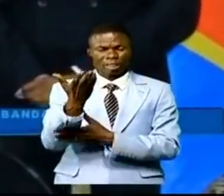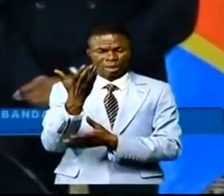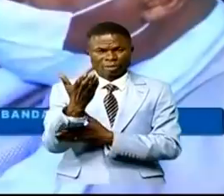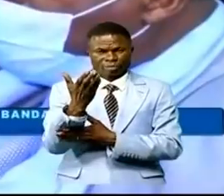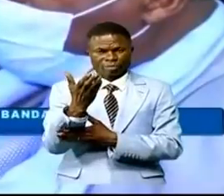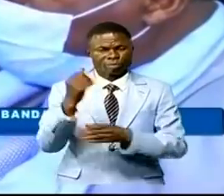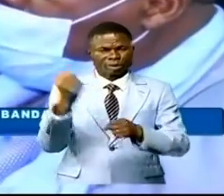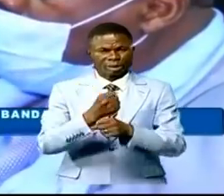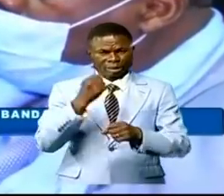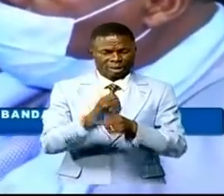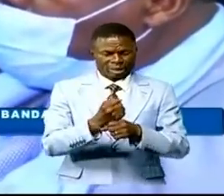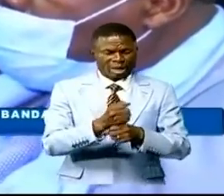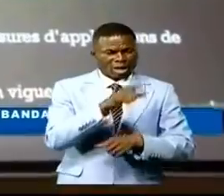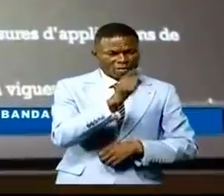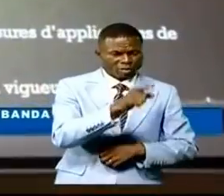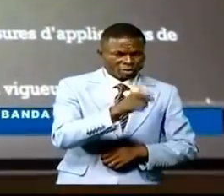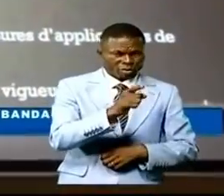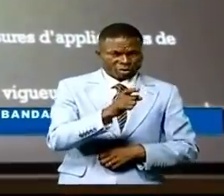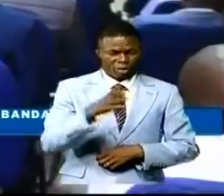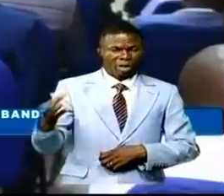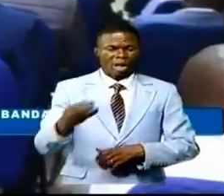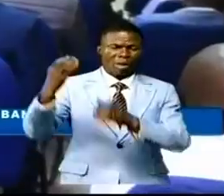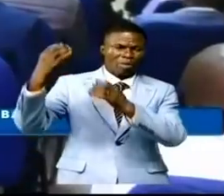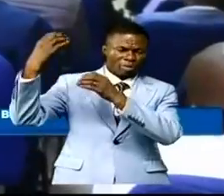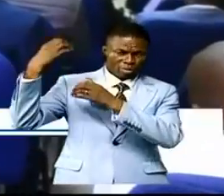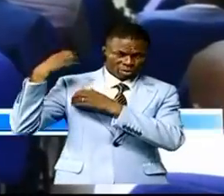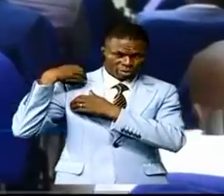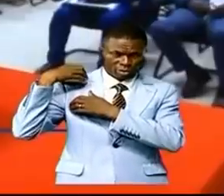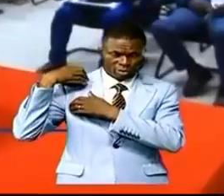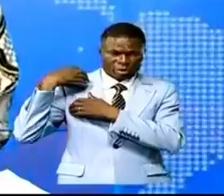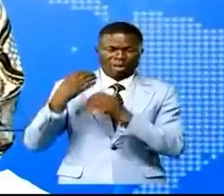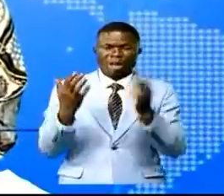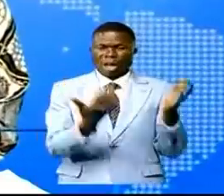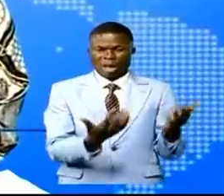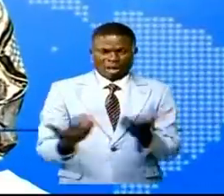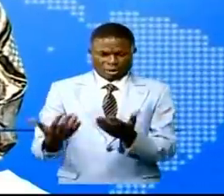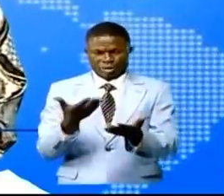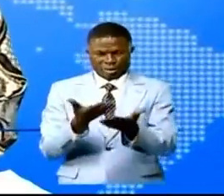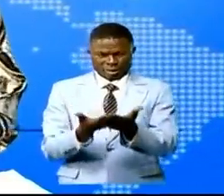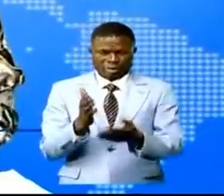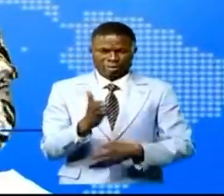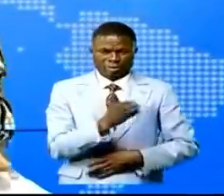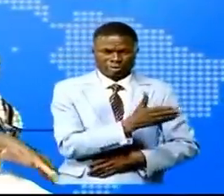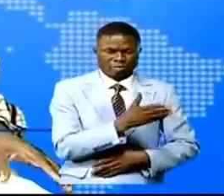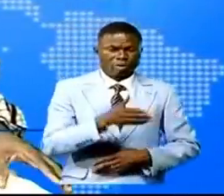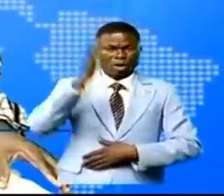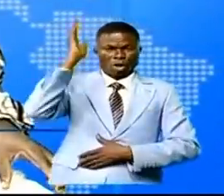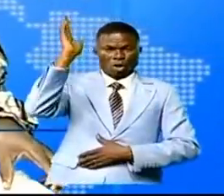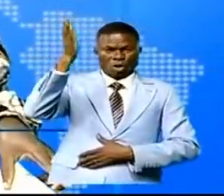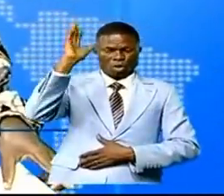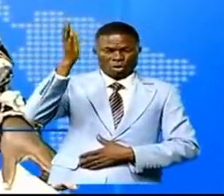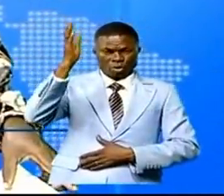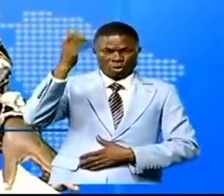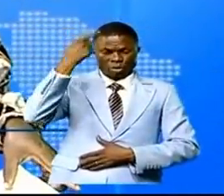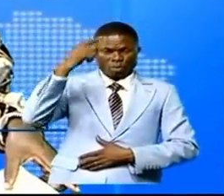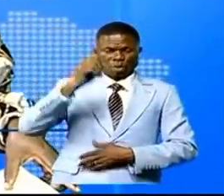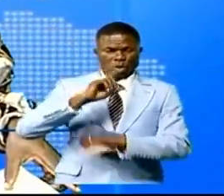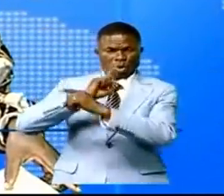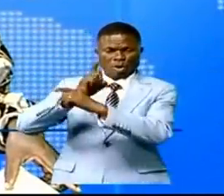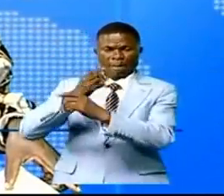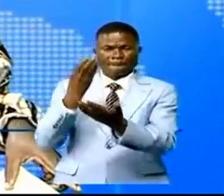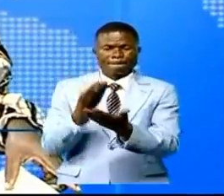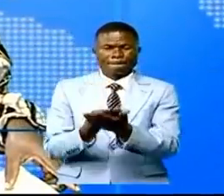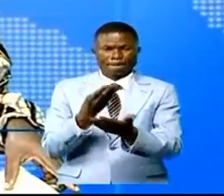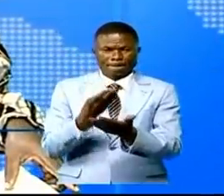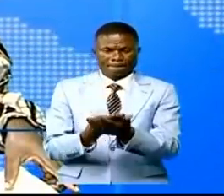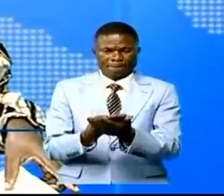Les services à la DGK sont pris en charge par le numérique. Une conférence sur les prévisions budgétaires